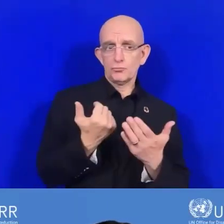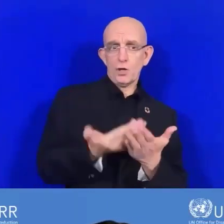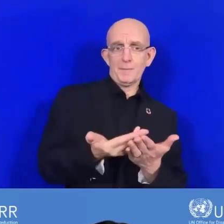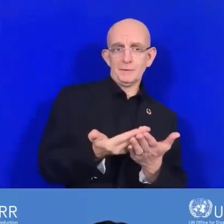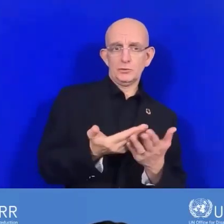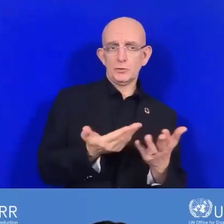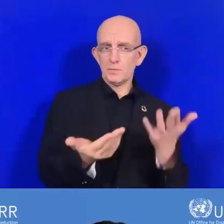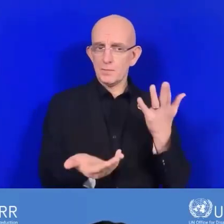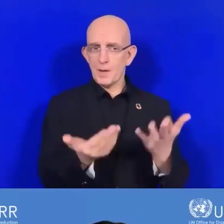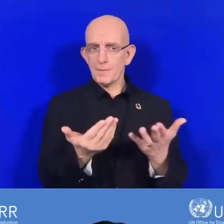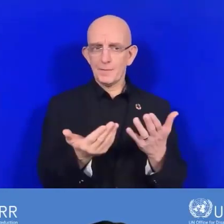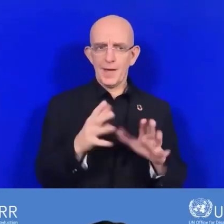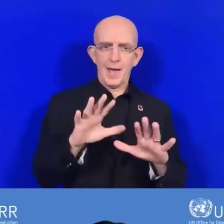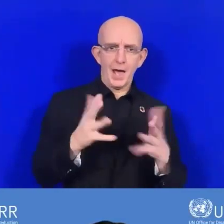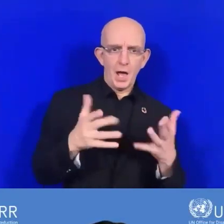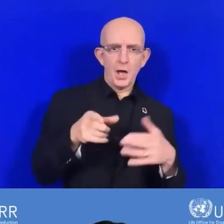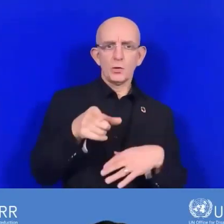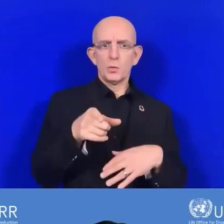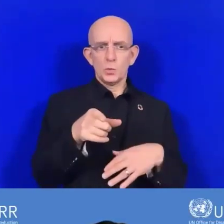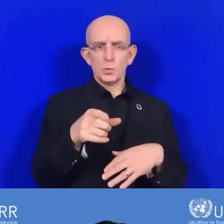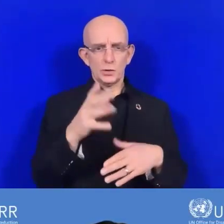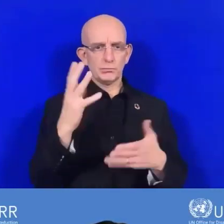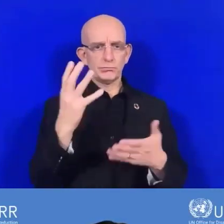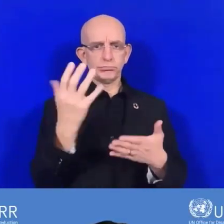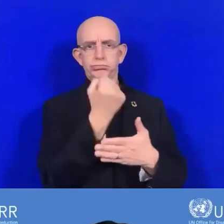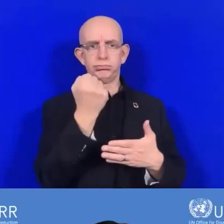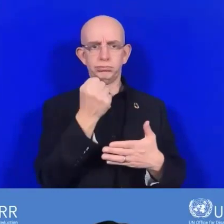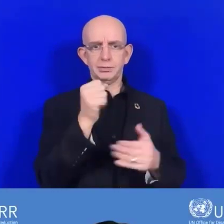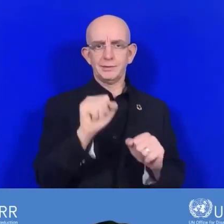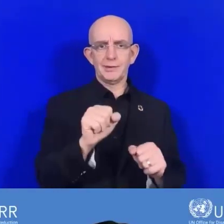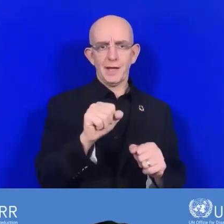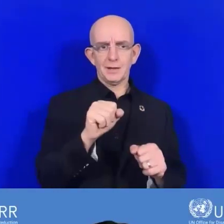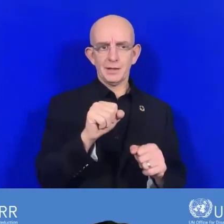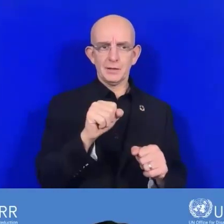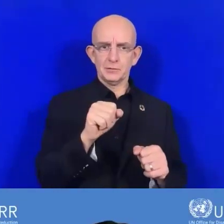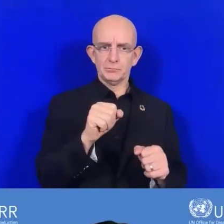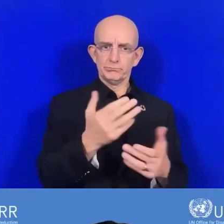gouvernement local fait au niveau des Philippines pour remédier à la situation?